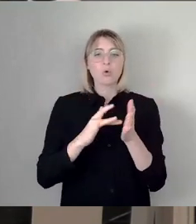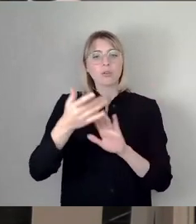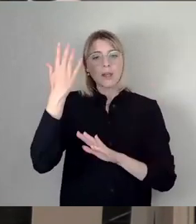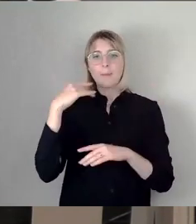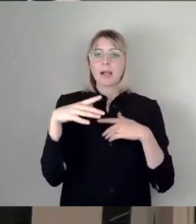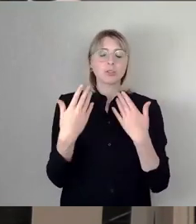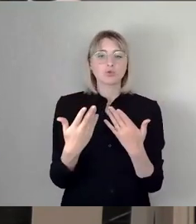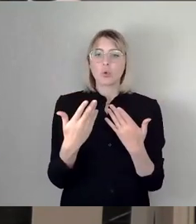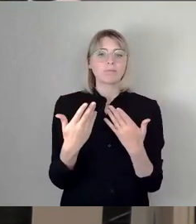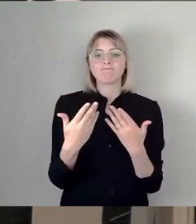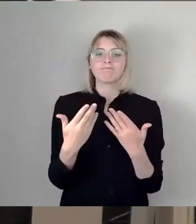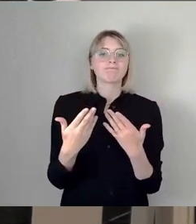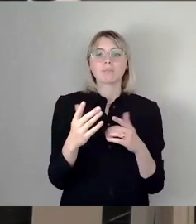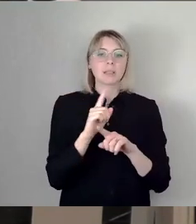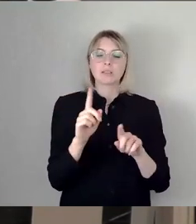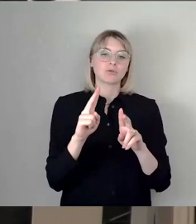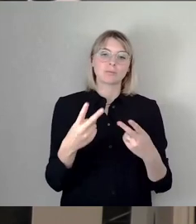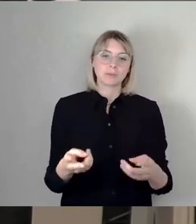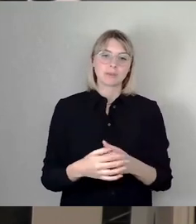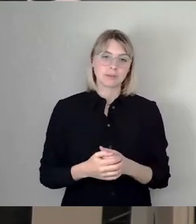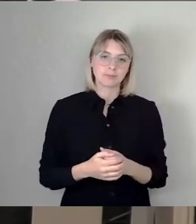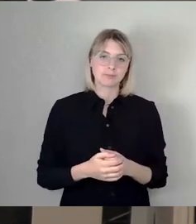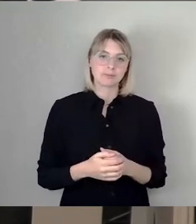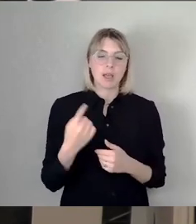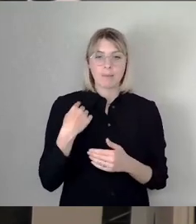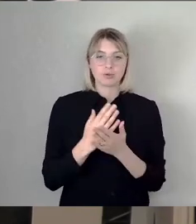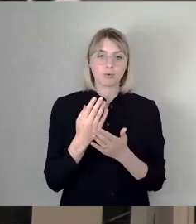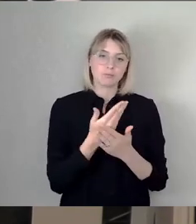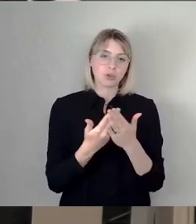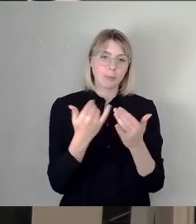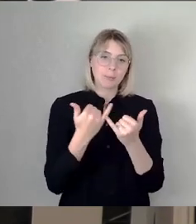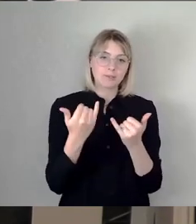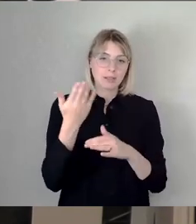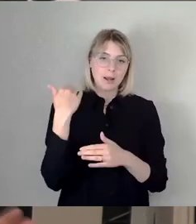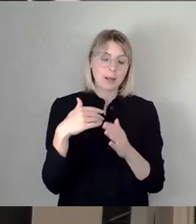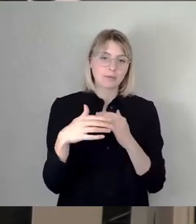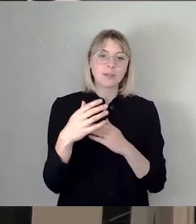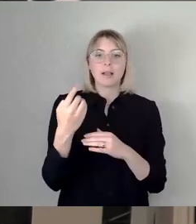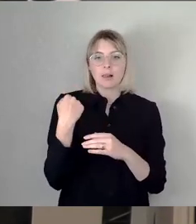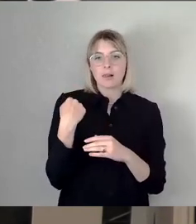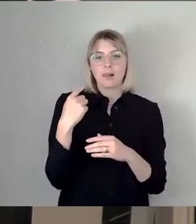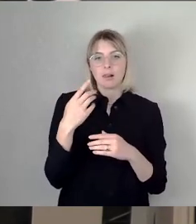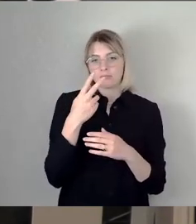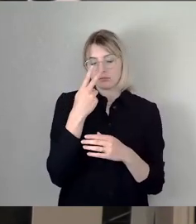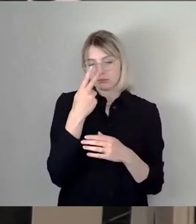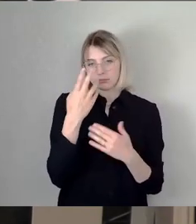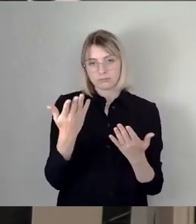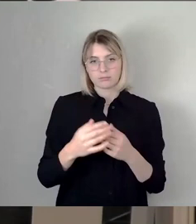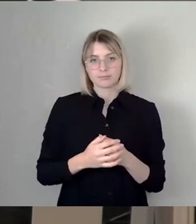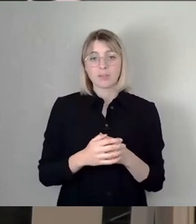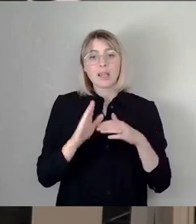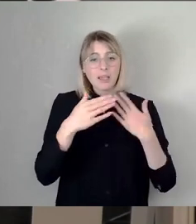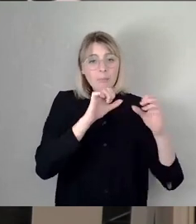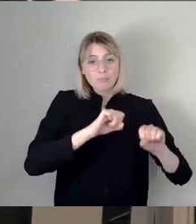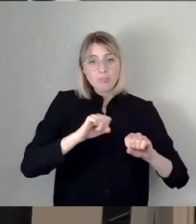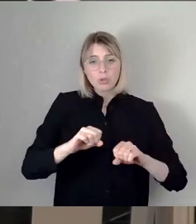Wahlkampf in dem Sinne, wie ich es gerade auch beschrieben habe. Es gibt da sehr viele Möglichkeiten. Sie wissen ja vielleicht, ist in ganz